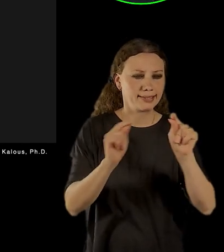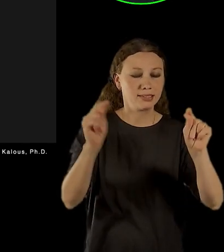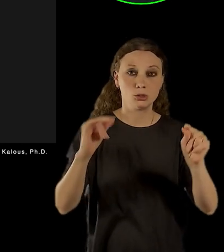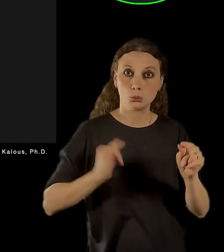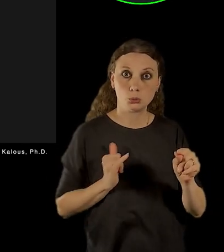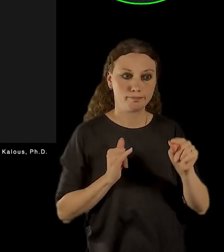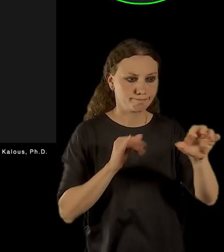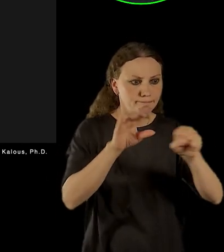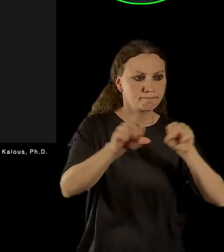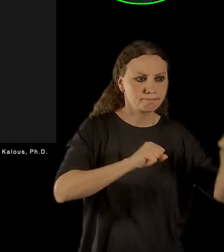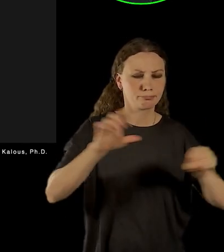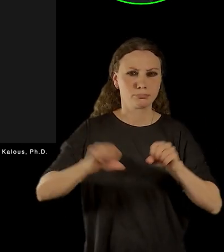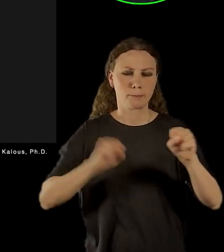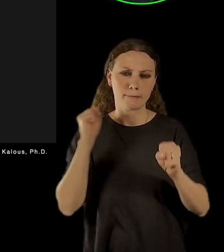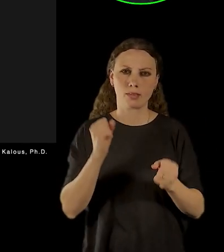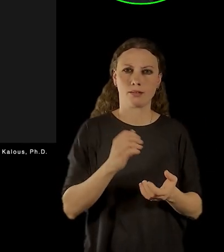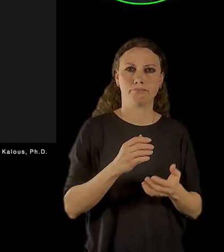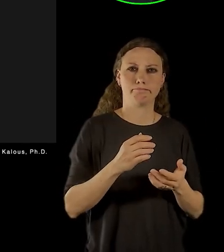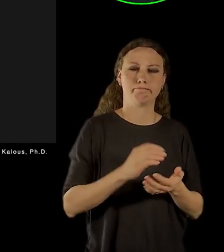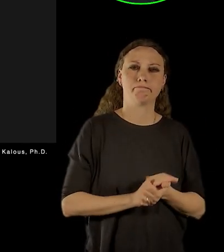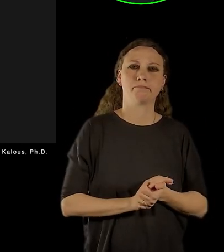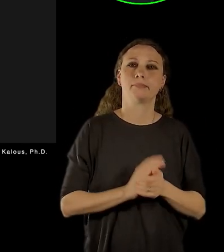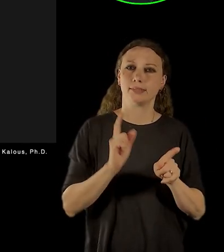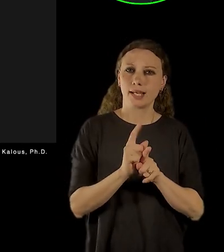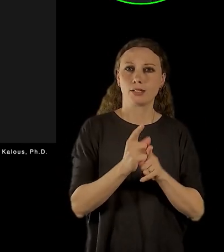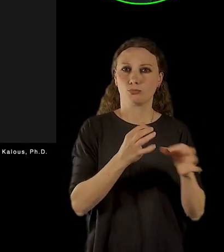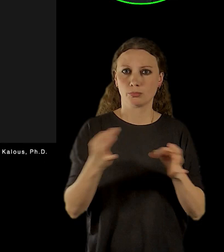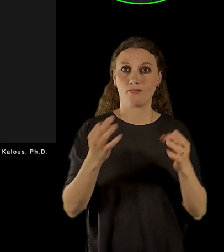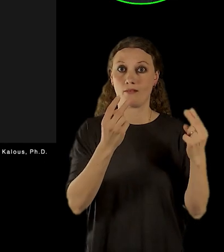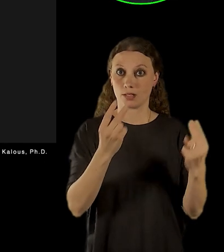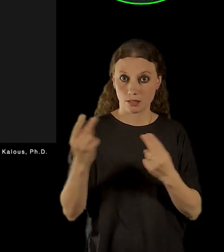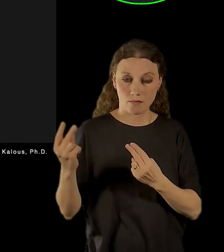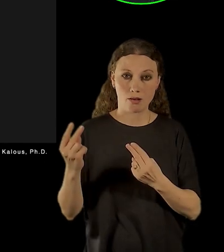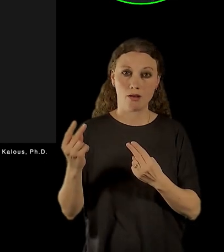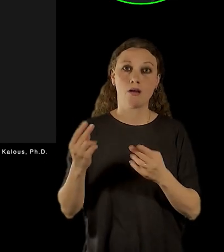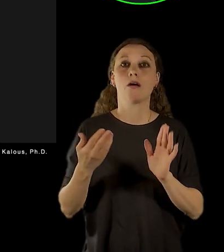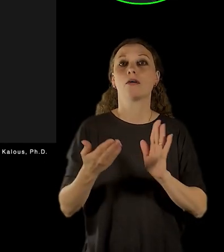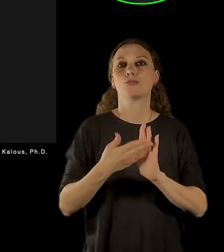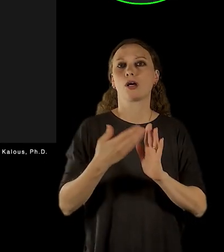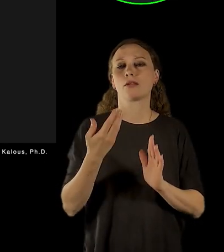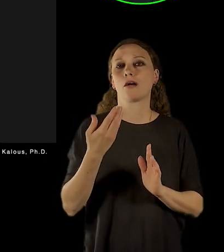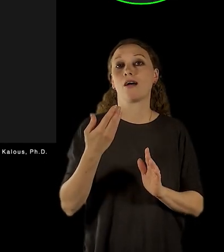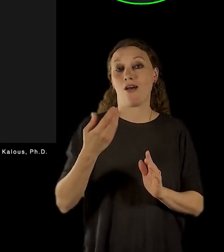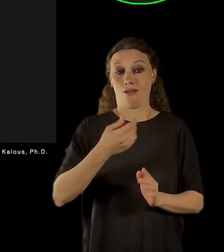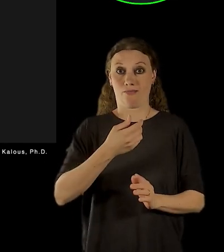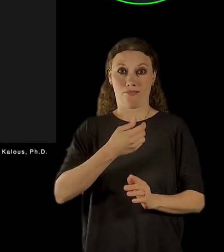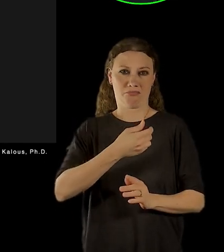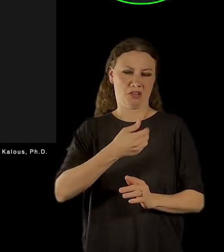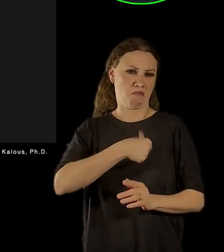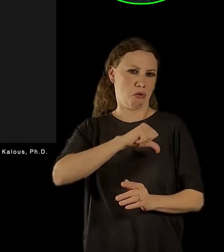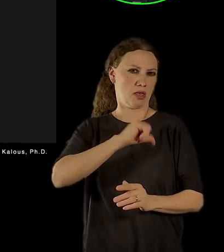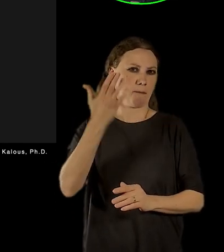třeba reflektovaly významná výročí dějiny stolet komunistické strany v loňském roce nebo